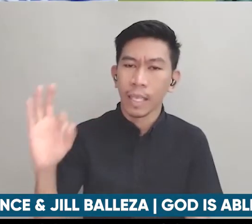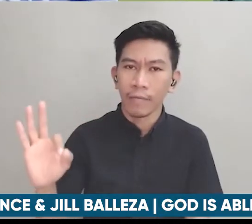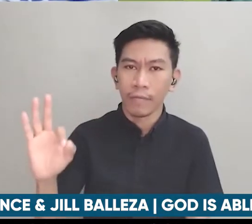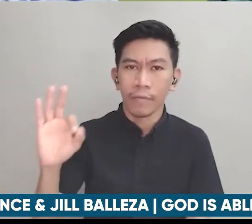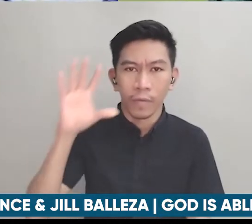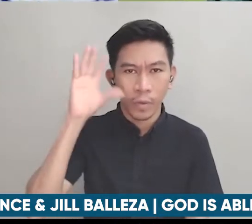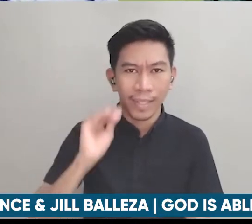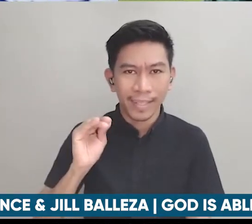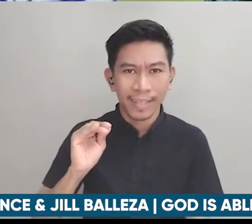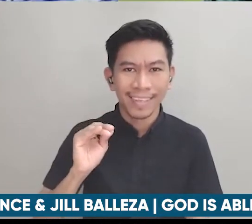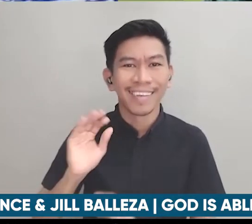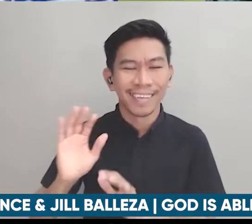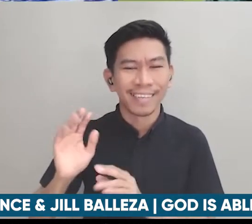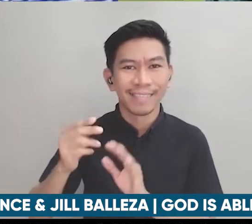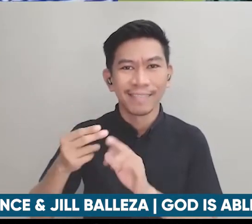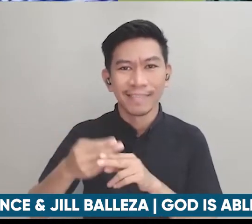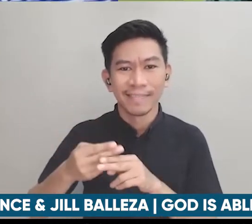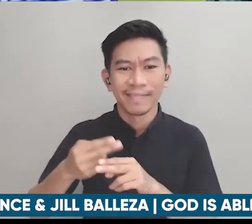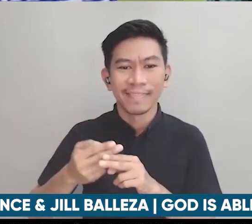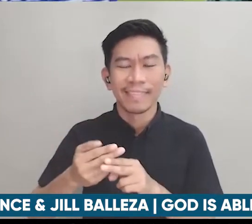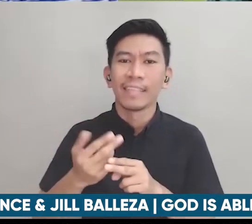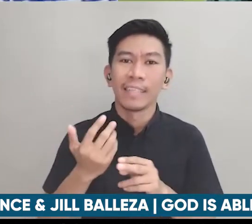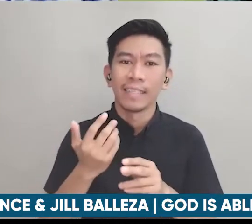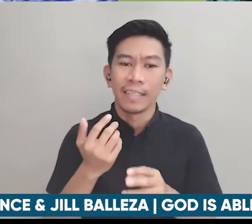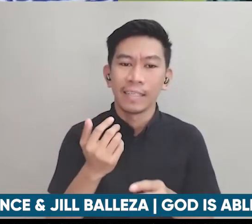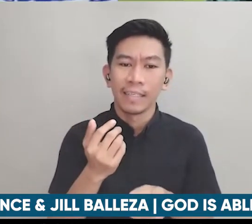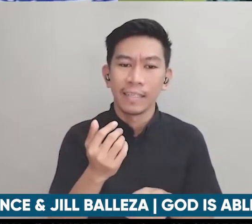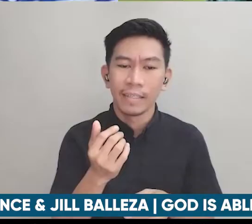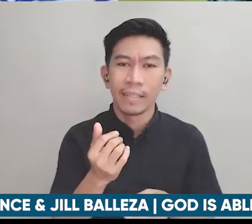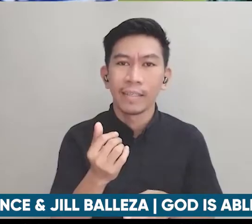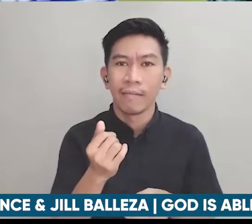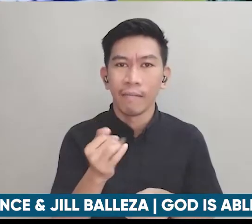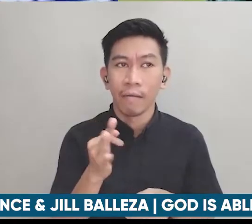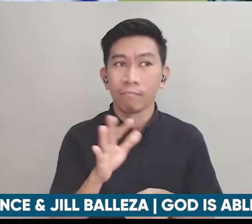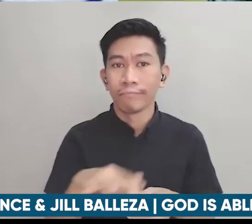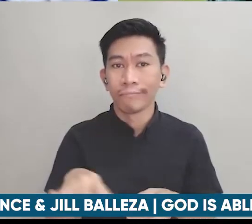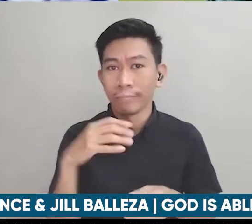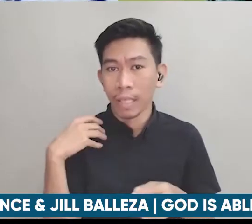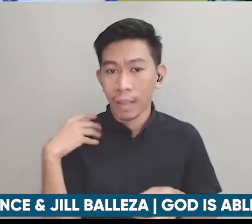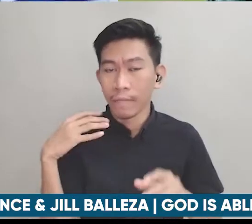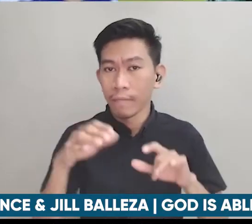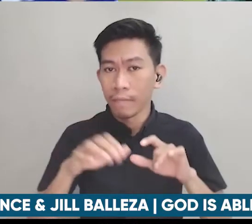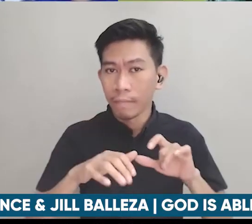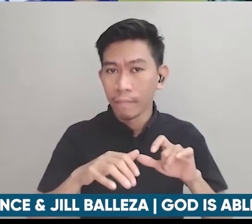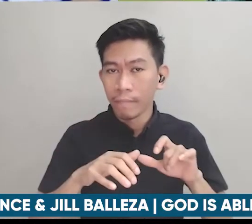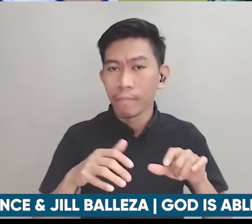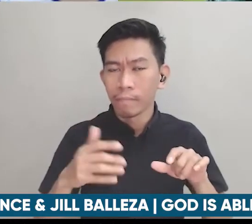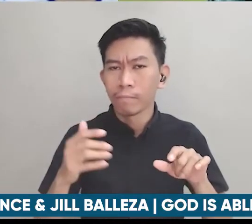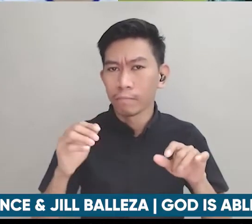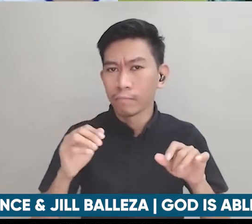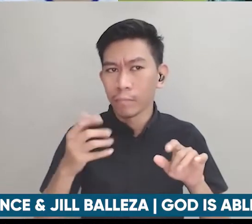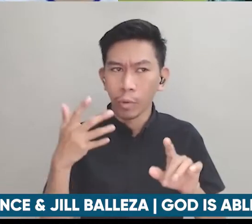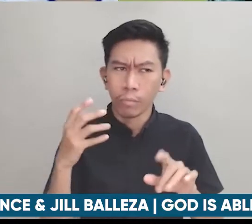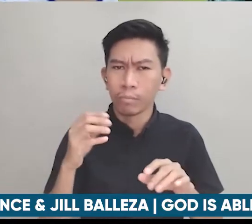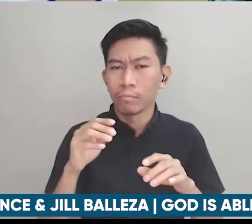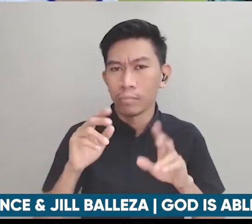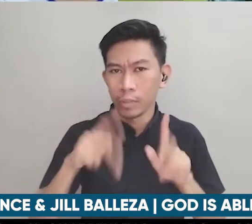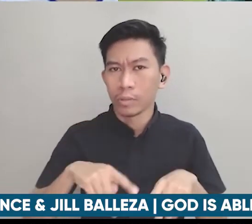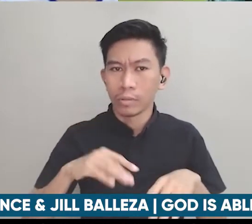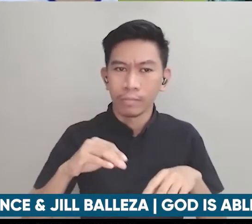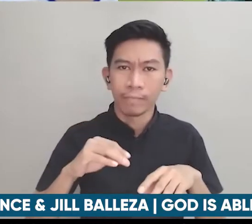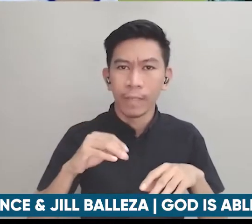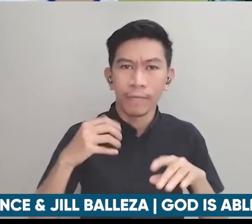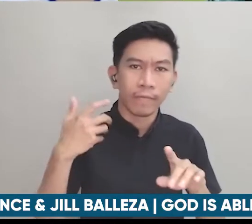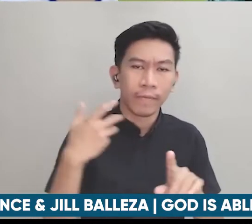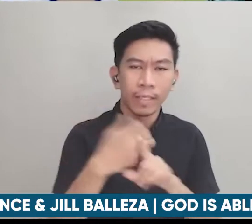sa lahat ng mga disability or person affected by disability and then meron din